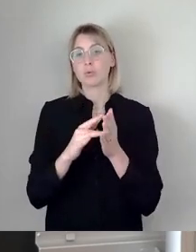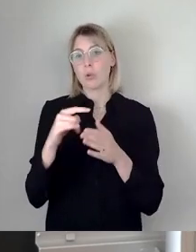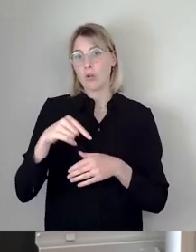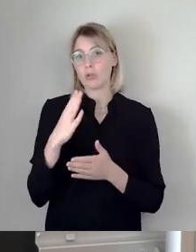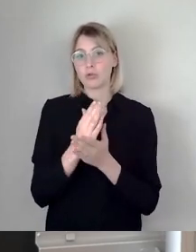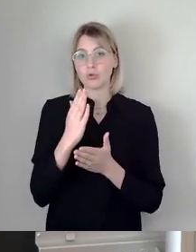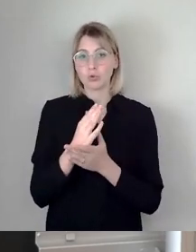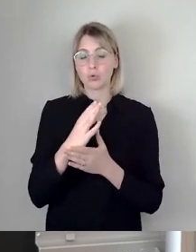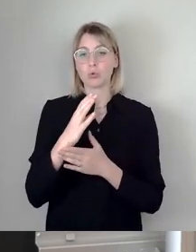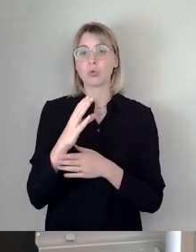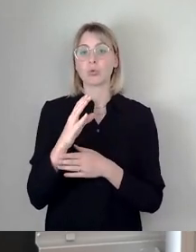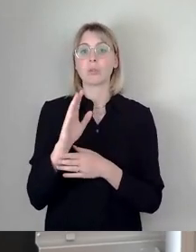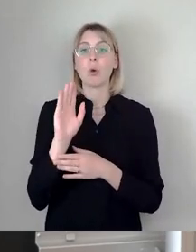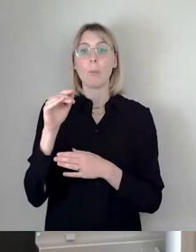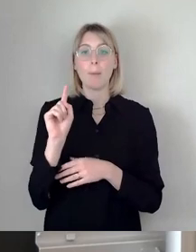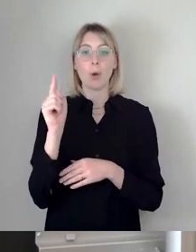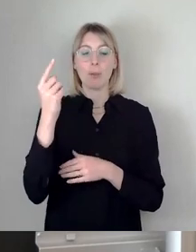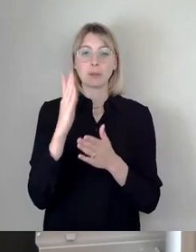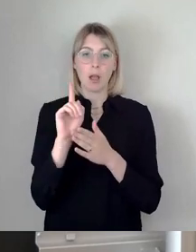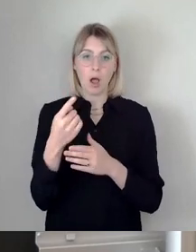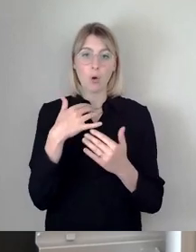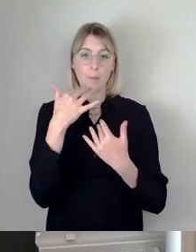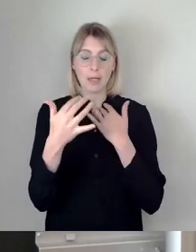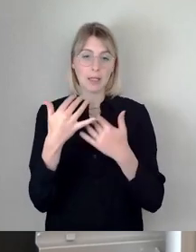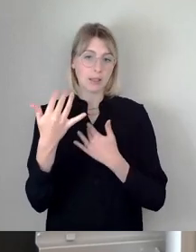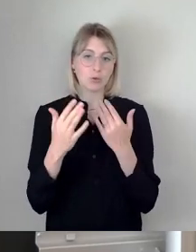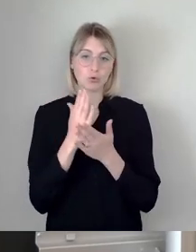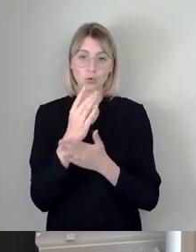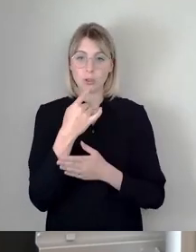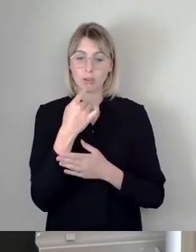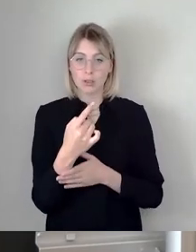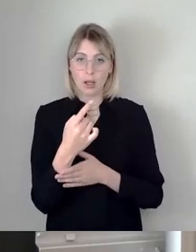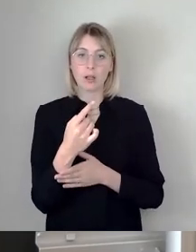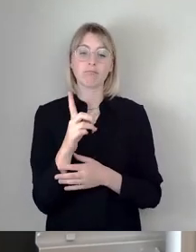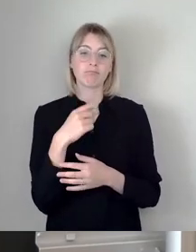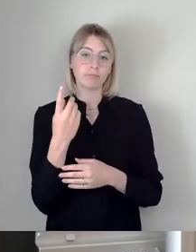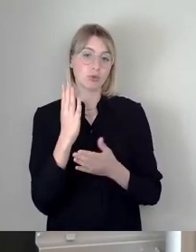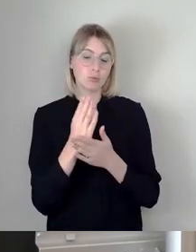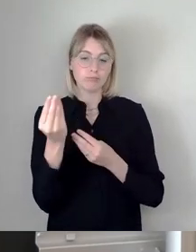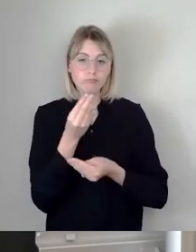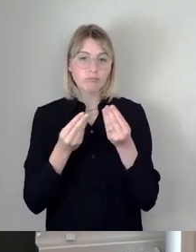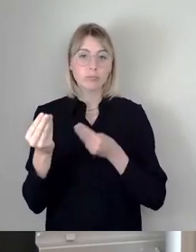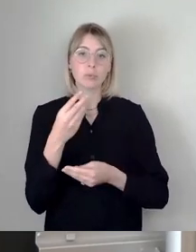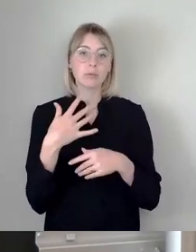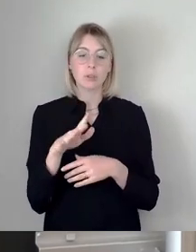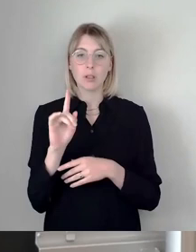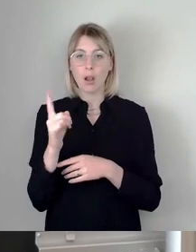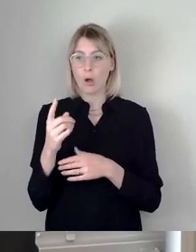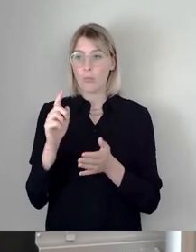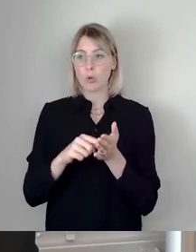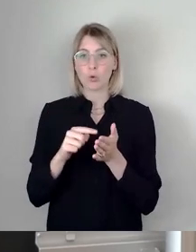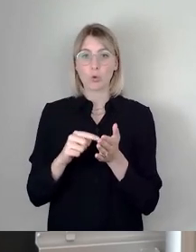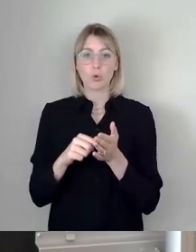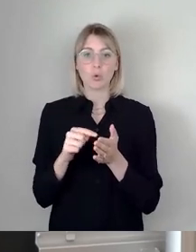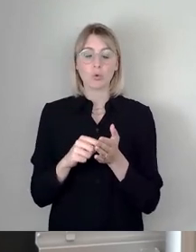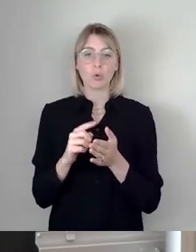OB hat es auch nochmal in seinem Bericht genannt, darüber gesprochen. Ich habe es bei der Begründung zur eigentlich aus meiner